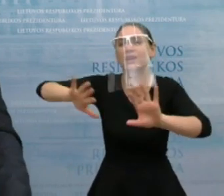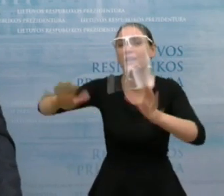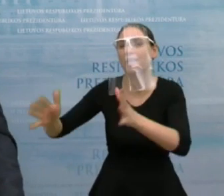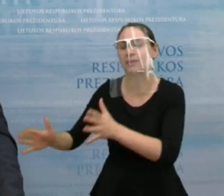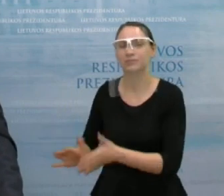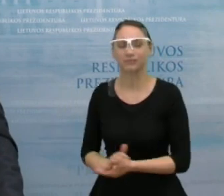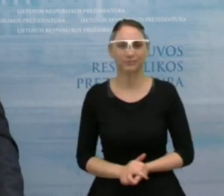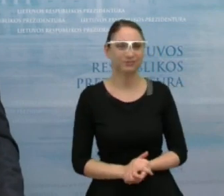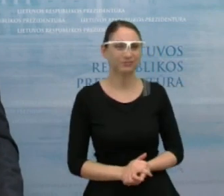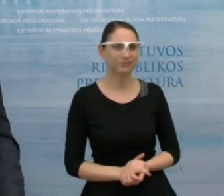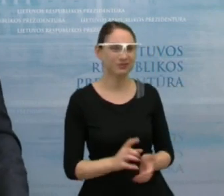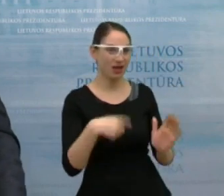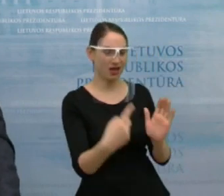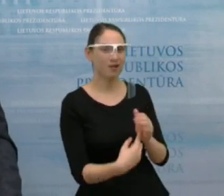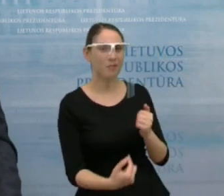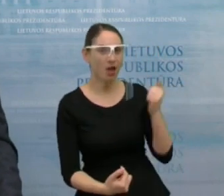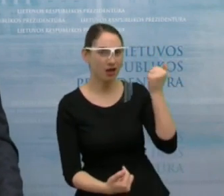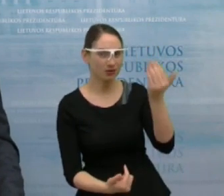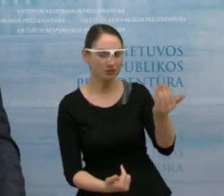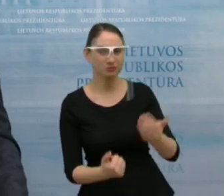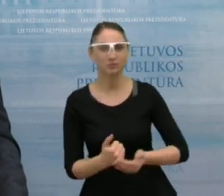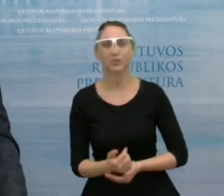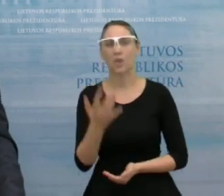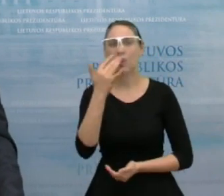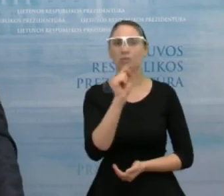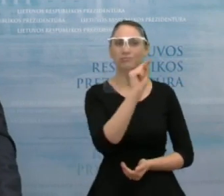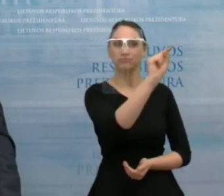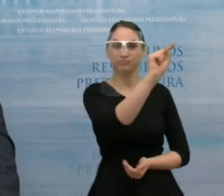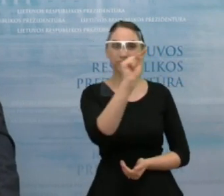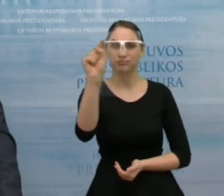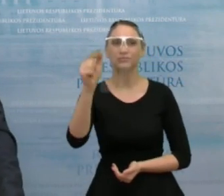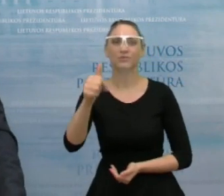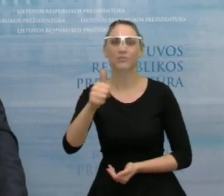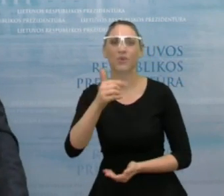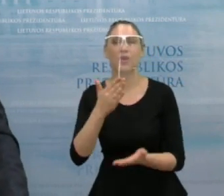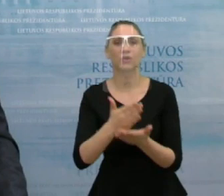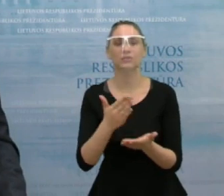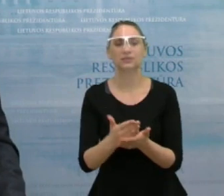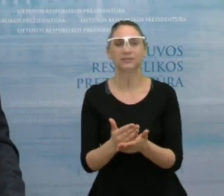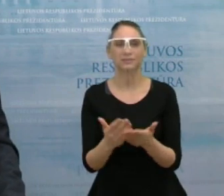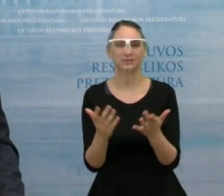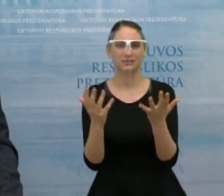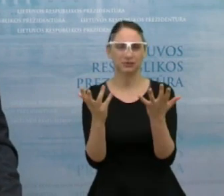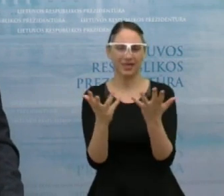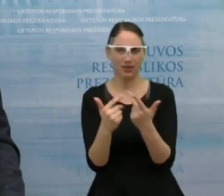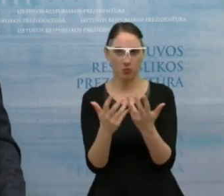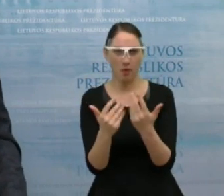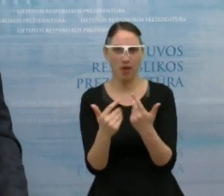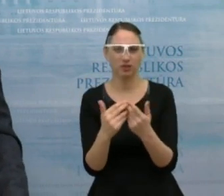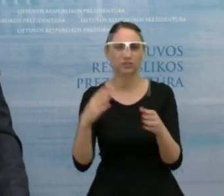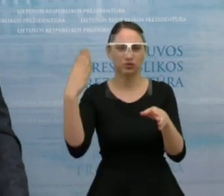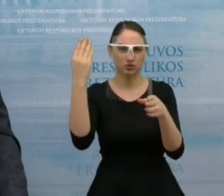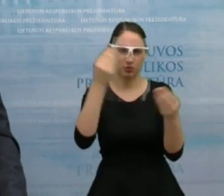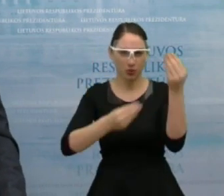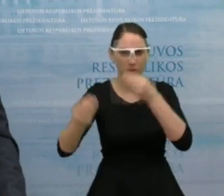Dėkuoju. Na, kitose šalise yra pasiteisinę sektoriniai skaitmeniniai šešėlio mažinimo būdai.